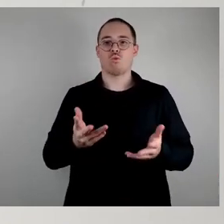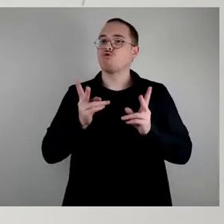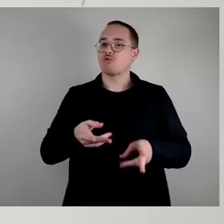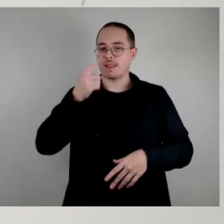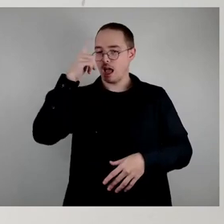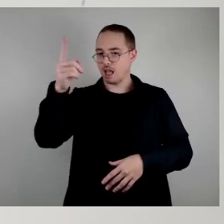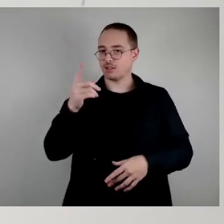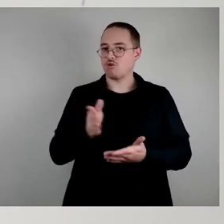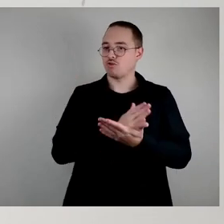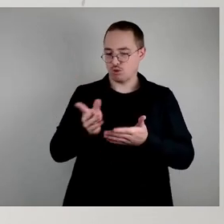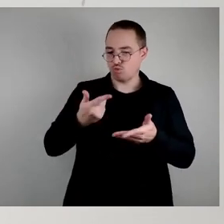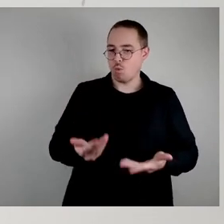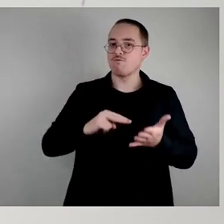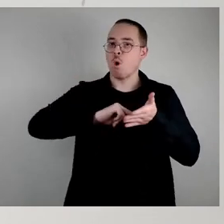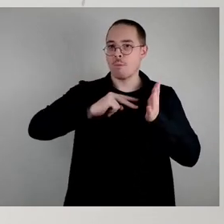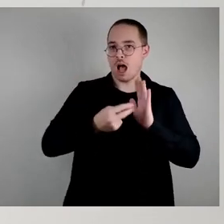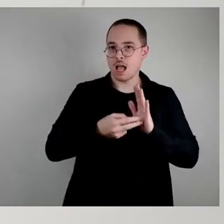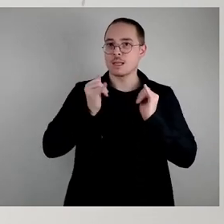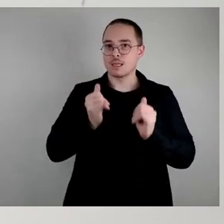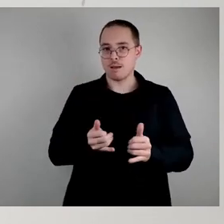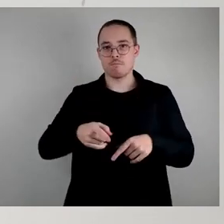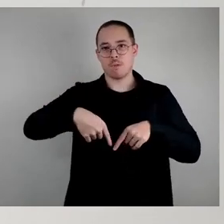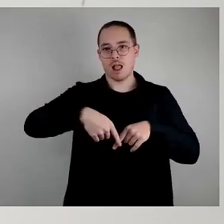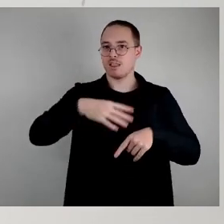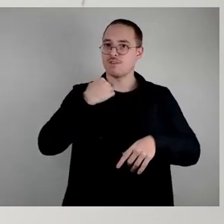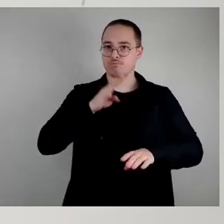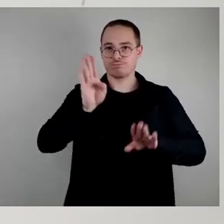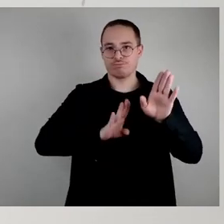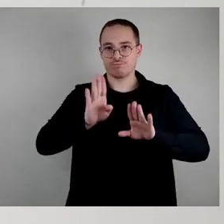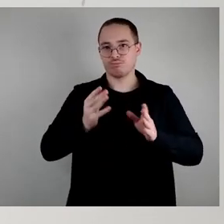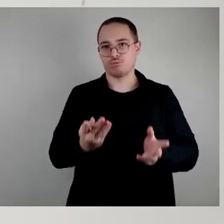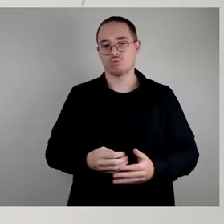machen. Und in der Tat war auch diskutiert worden, ob wir in den Auslagerungsstandorten